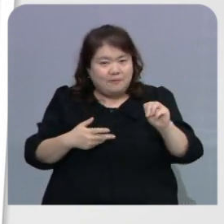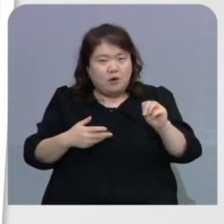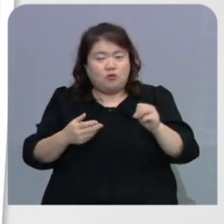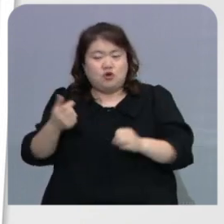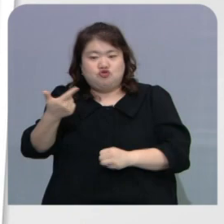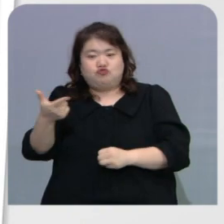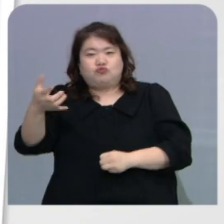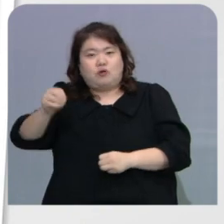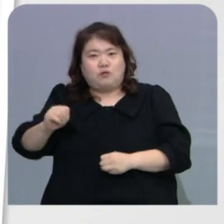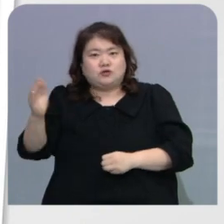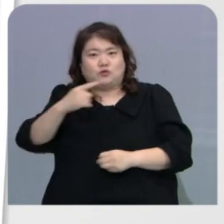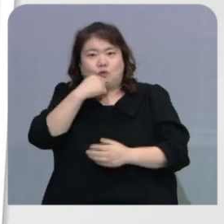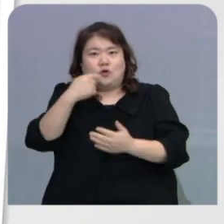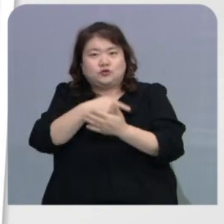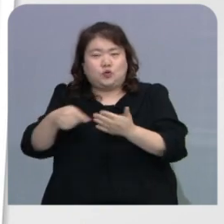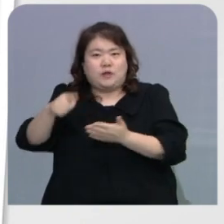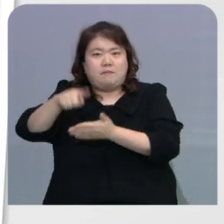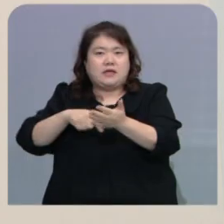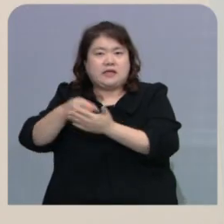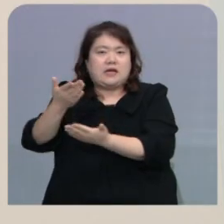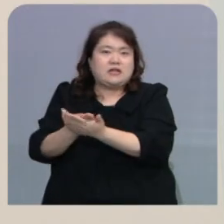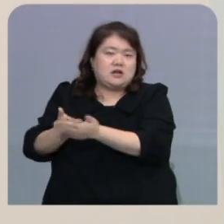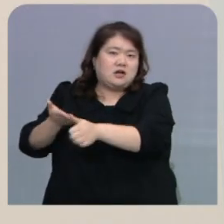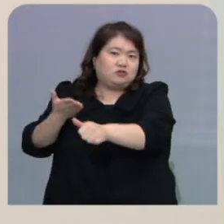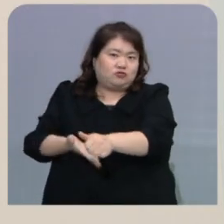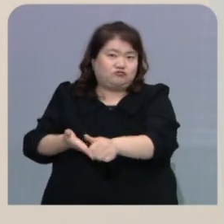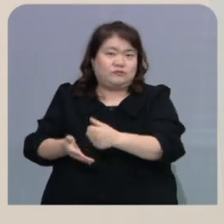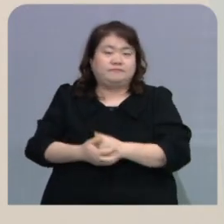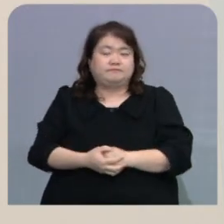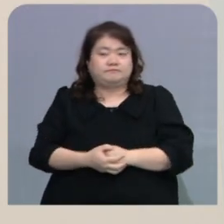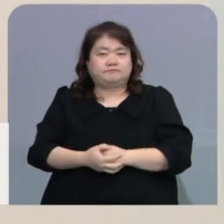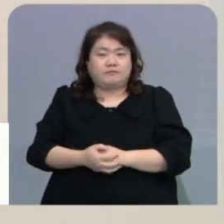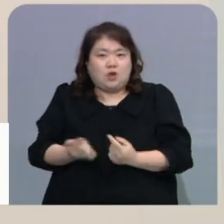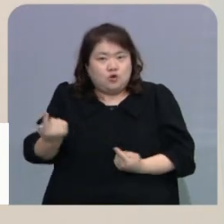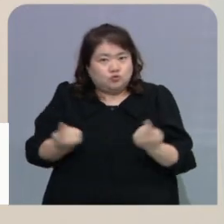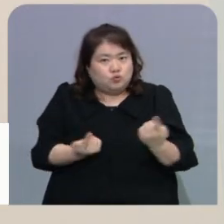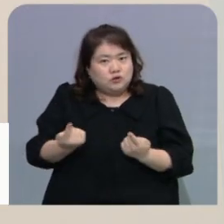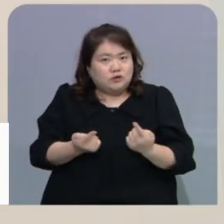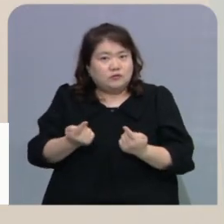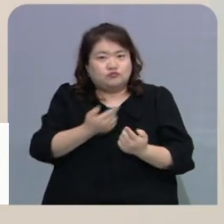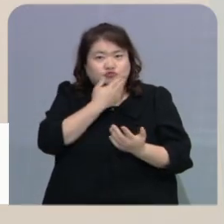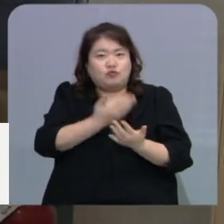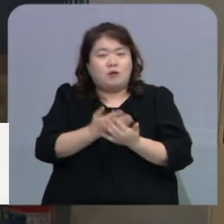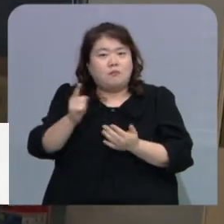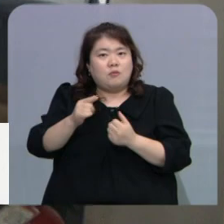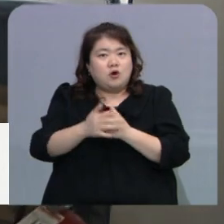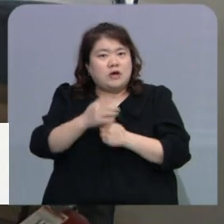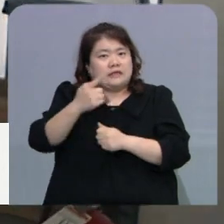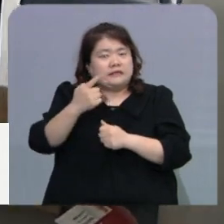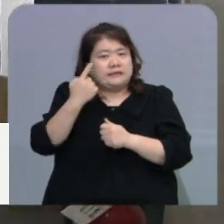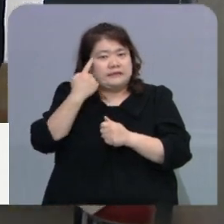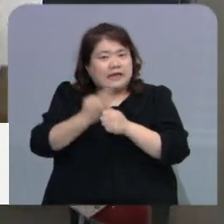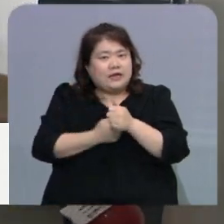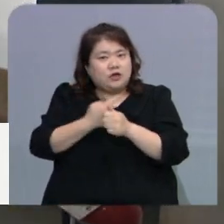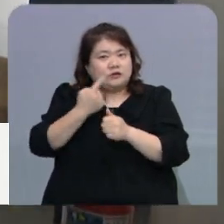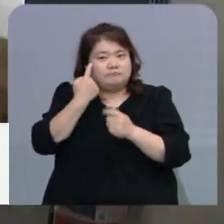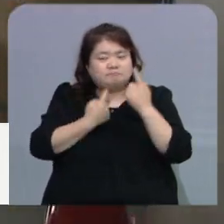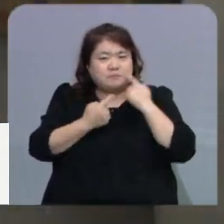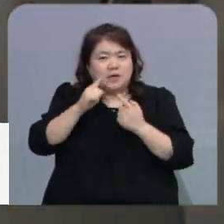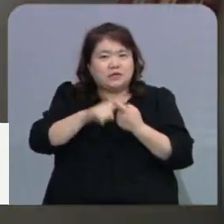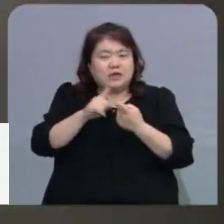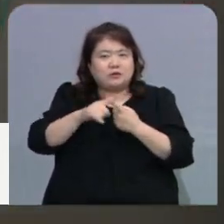6억 원 규모의 손해배상을 청구했습니다. 앞으로 분쟁 조정의 관건은 자연재해 요인을 어느 정도로 보고 주민